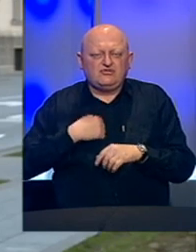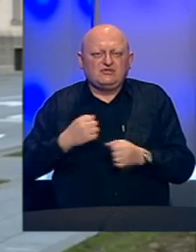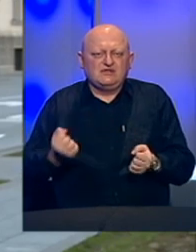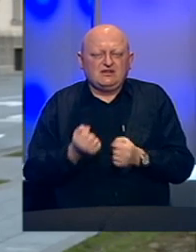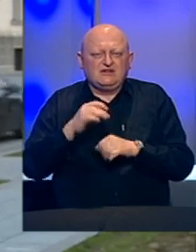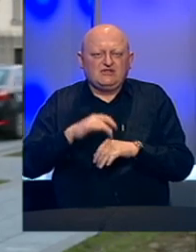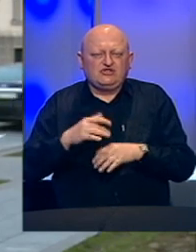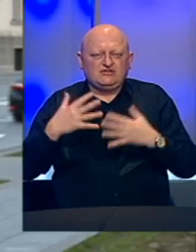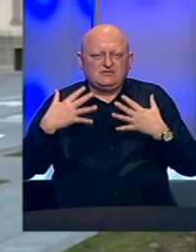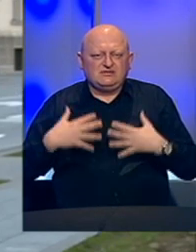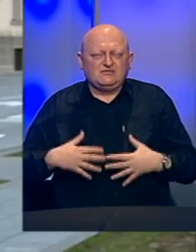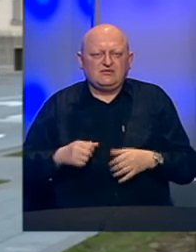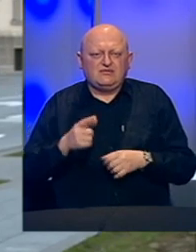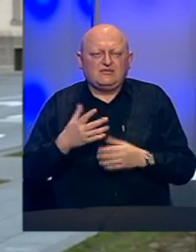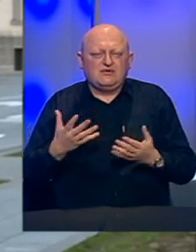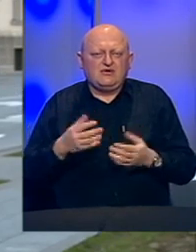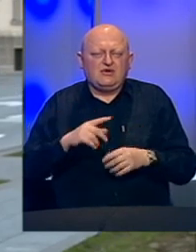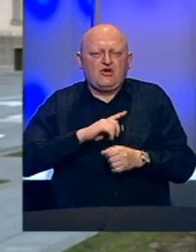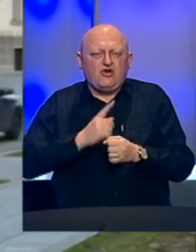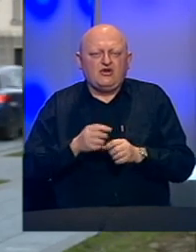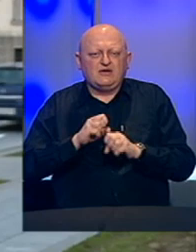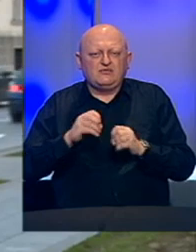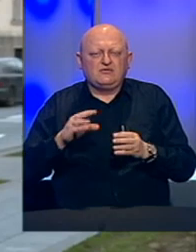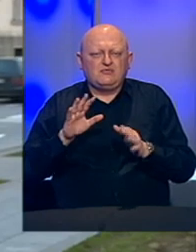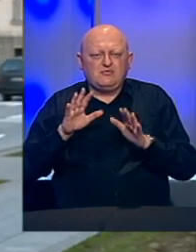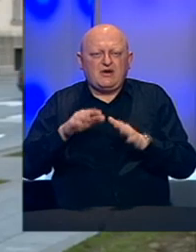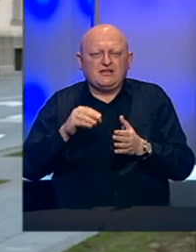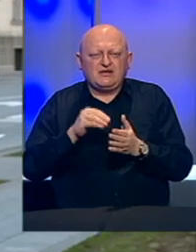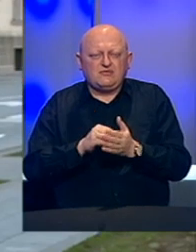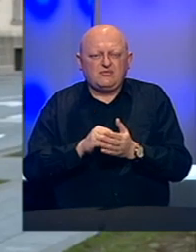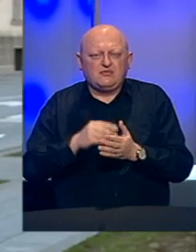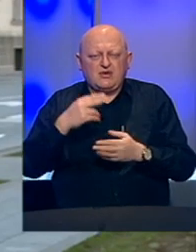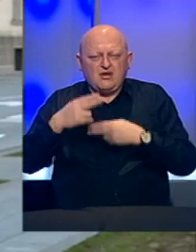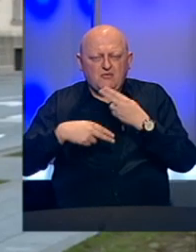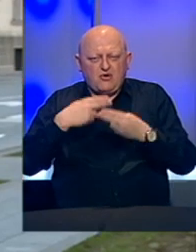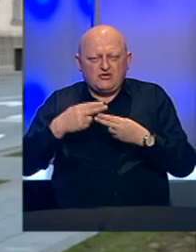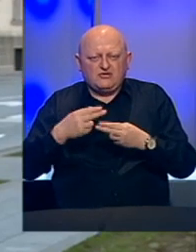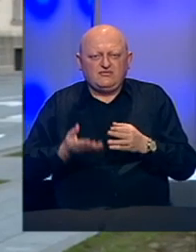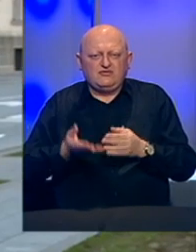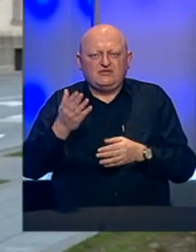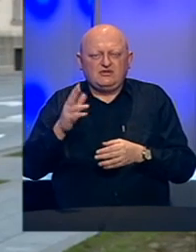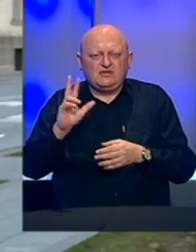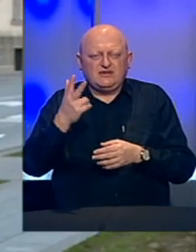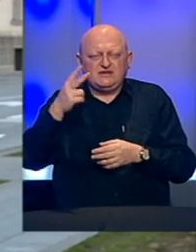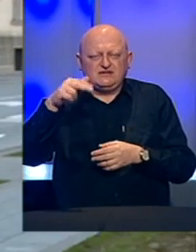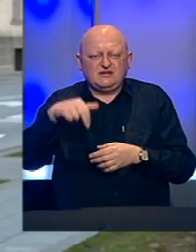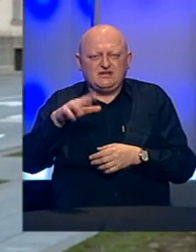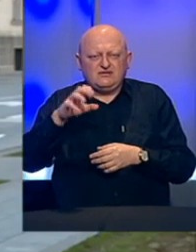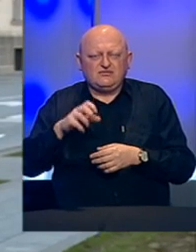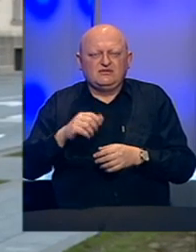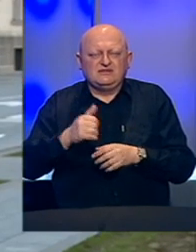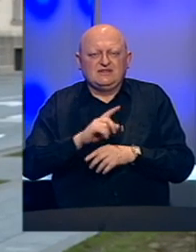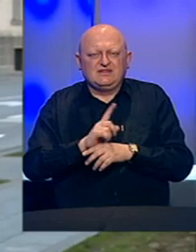teškim simptomima. Ohrabrujuća vijest je da pada broj pod zdravstvenim nadzorom, nešto više od 13,5 hiljada je